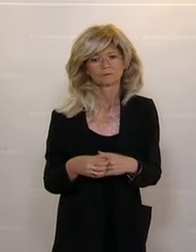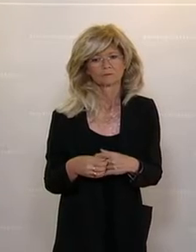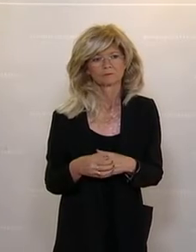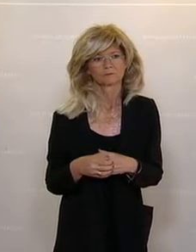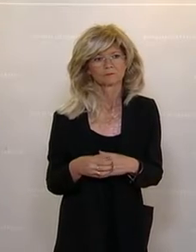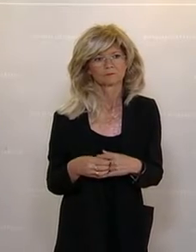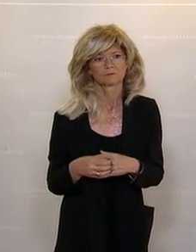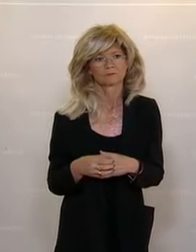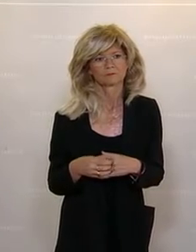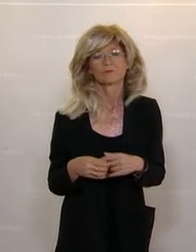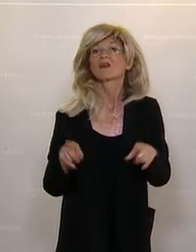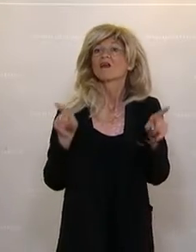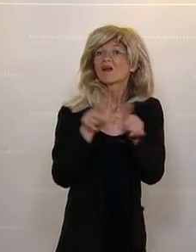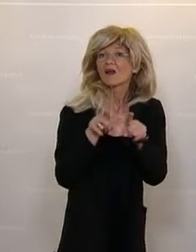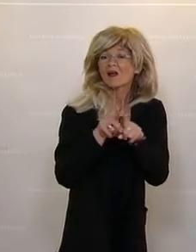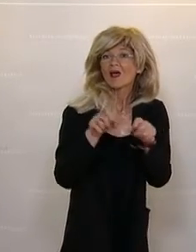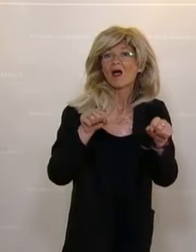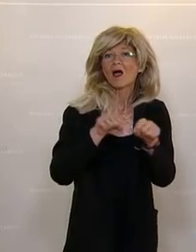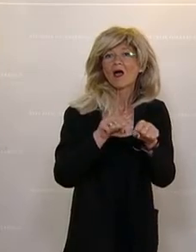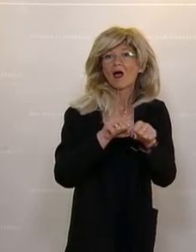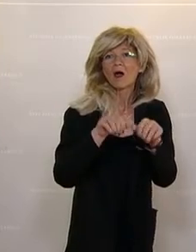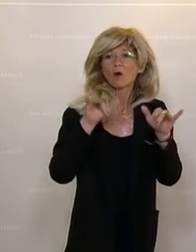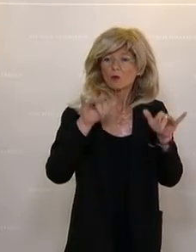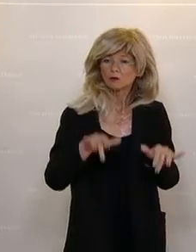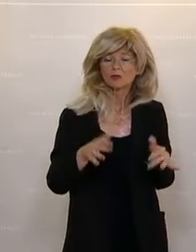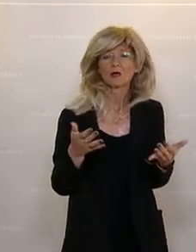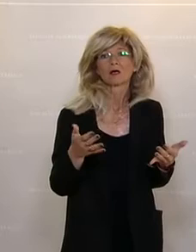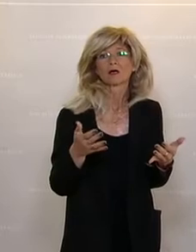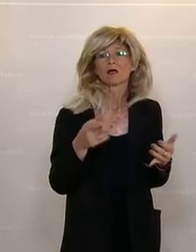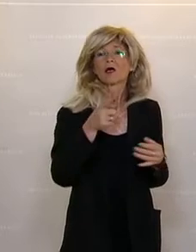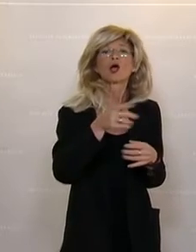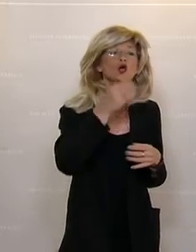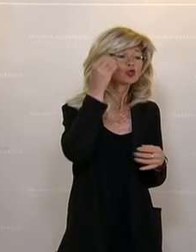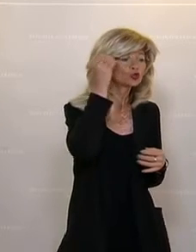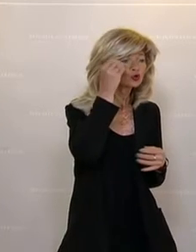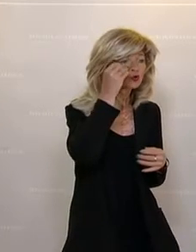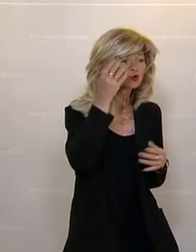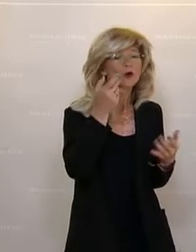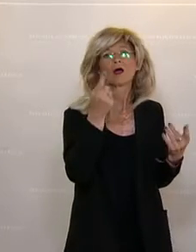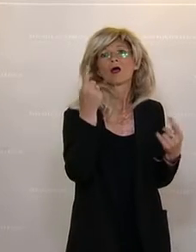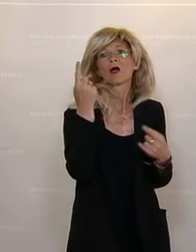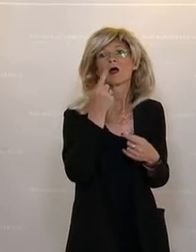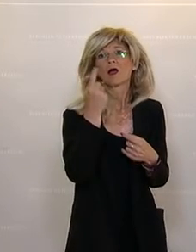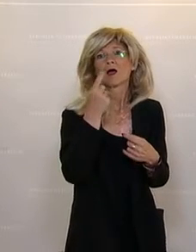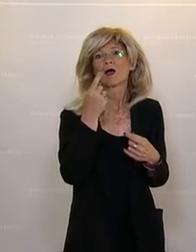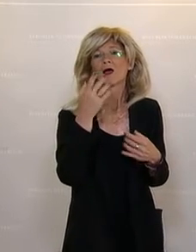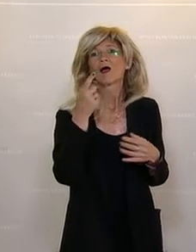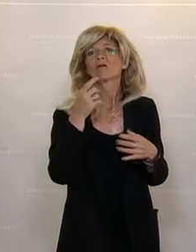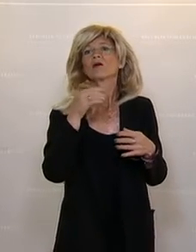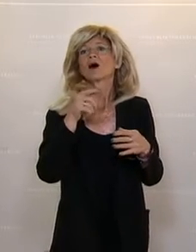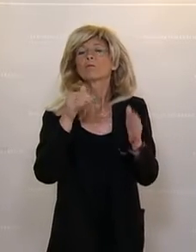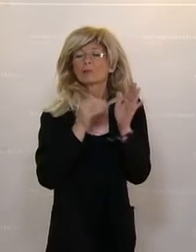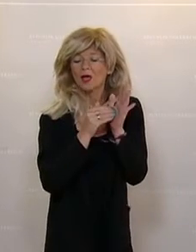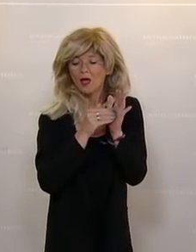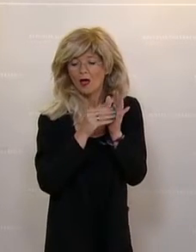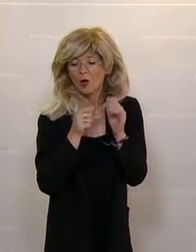Klar ist es aber auch, dass es einen Aufholbedarf gibt. Da und da dort jene Schülerinnen, die nun nach einem Jahr Pandemie Unterstützung brauchen beim